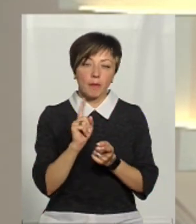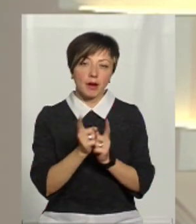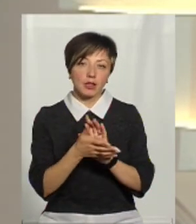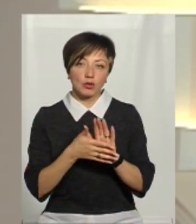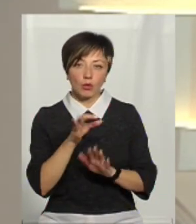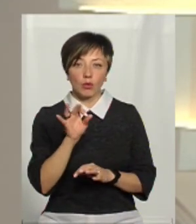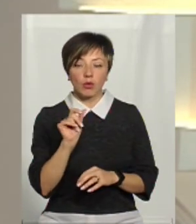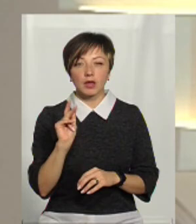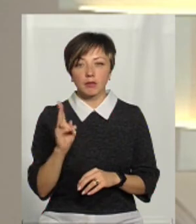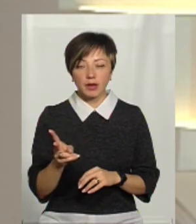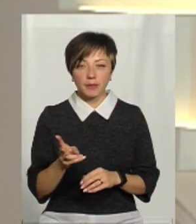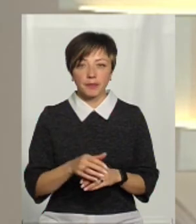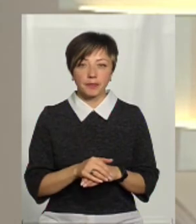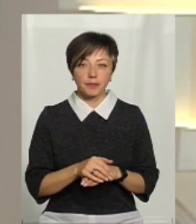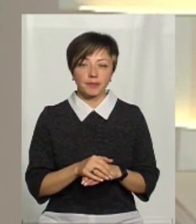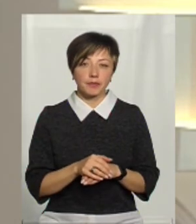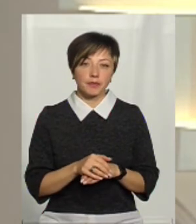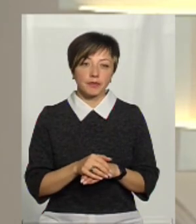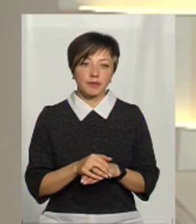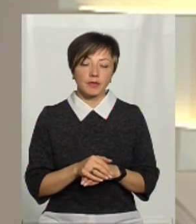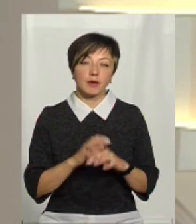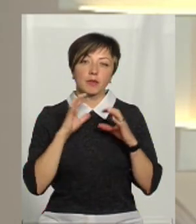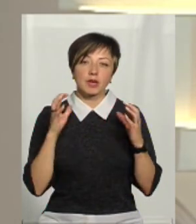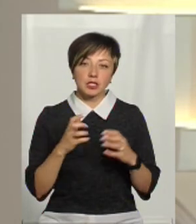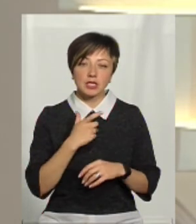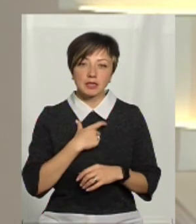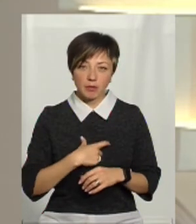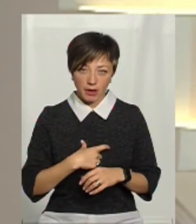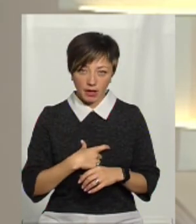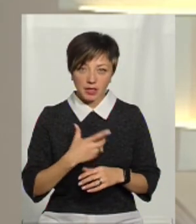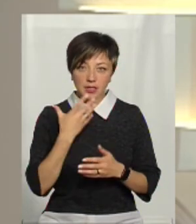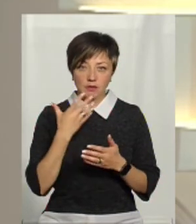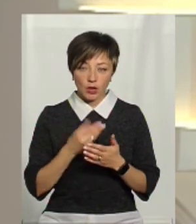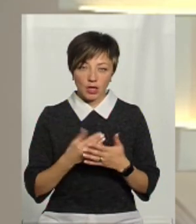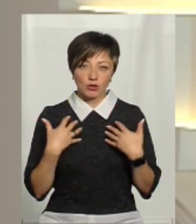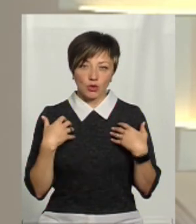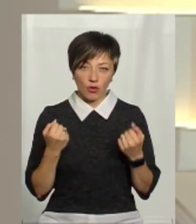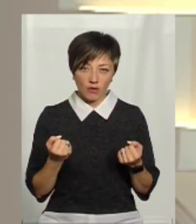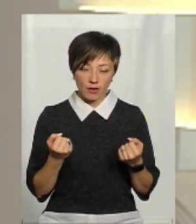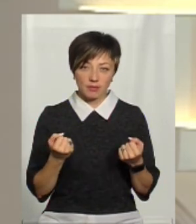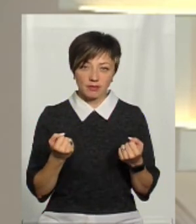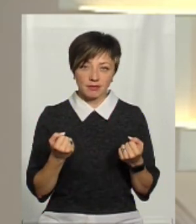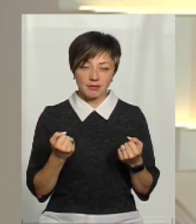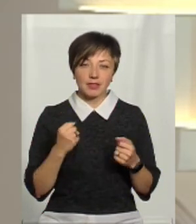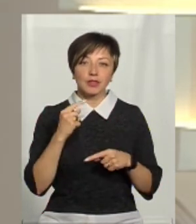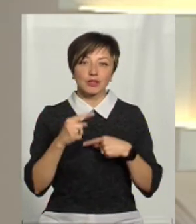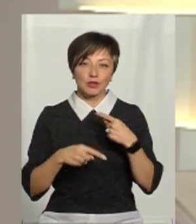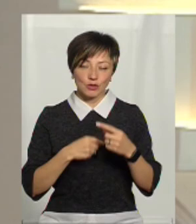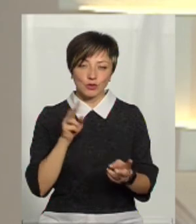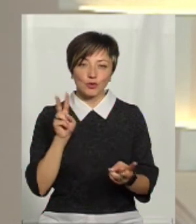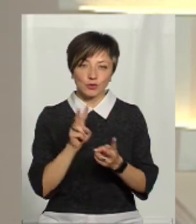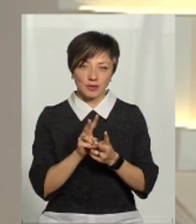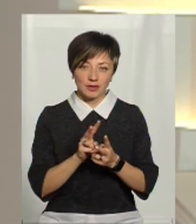жестову мову перекладала Ольга Рибак Бережіть себе і своє здоров'я До